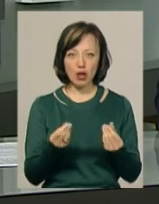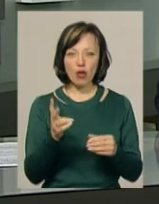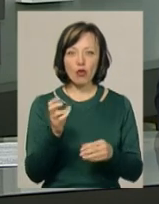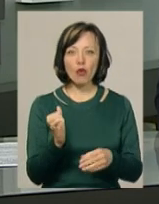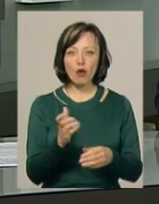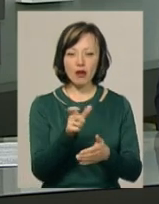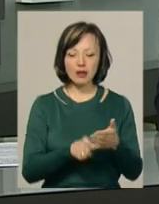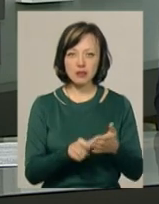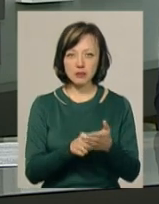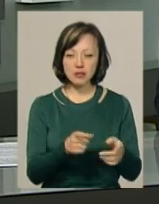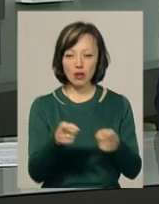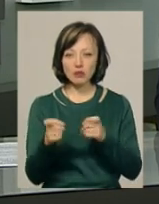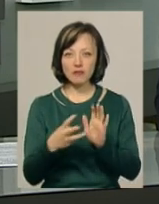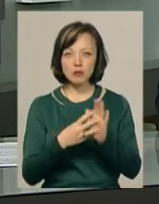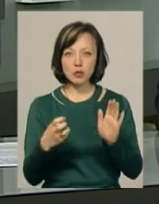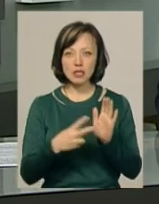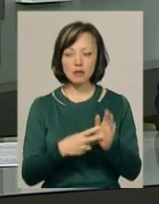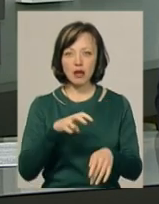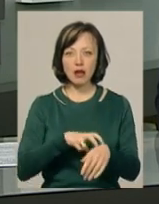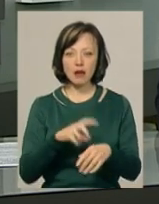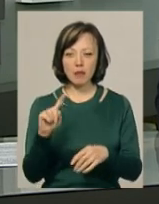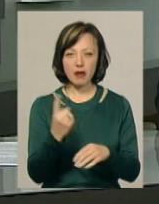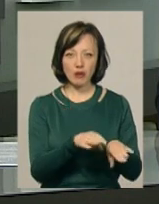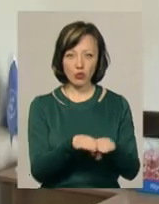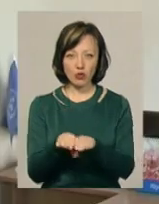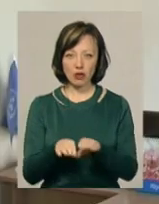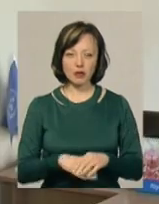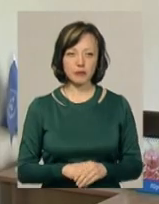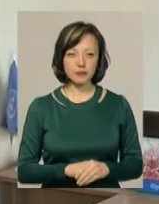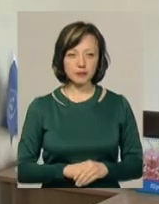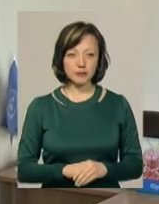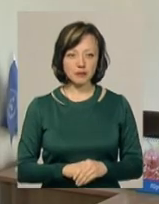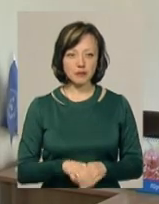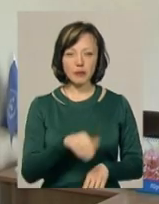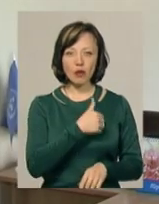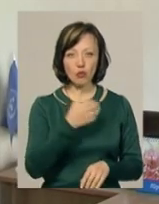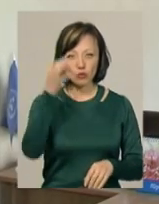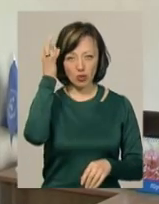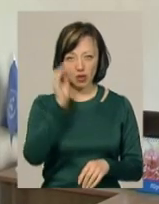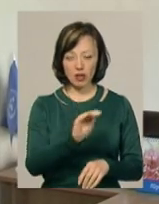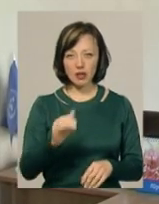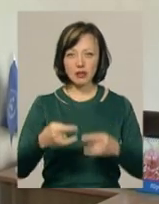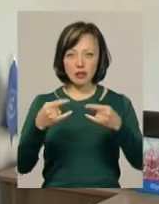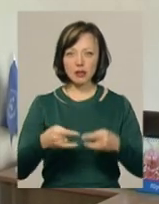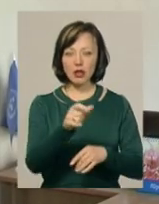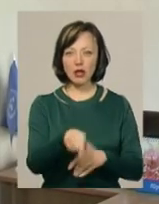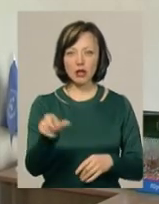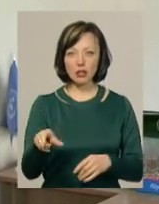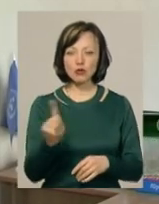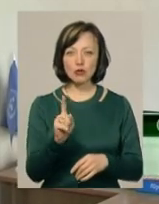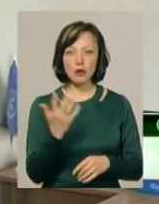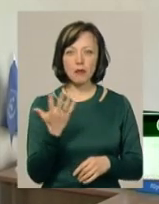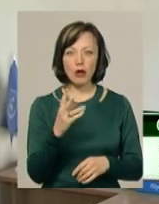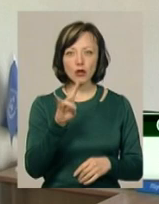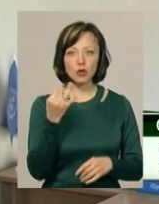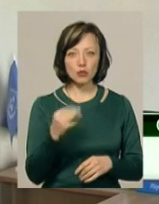рецептів залучено 807 лікарів первинної ланки. Хочу нагадати телеглядачам, що 5